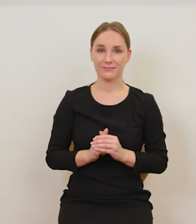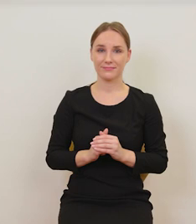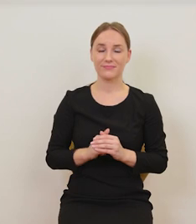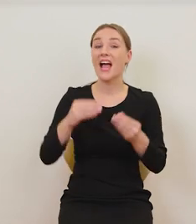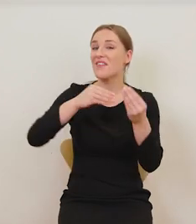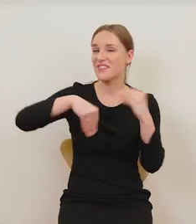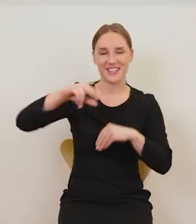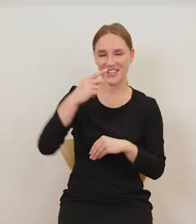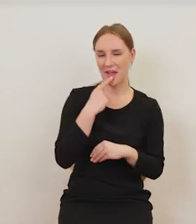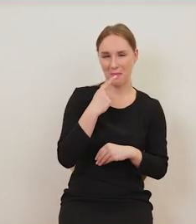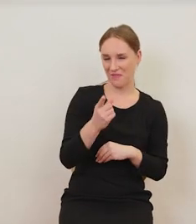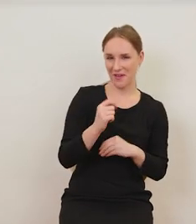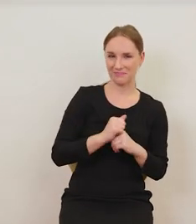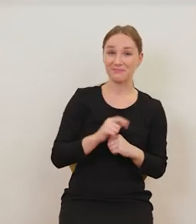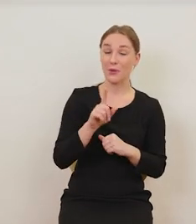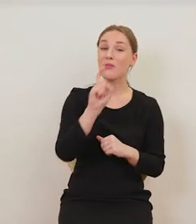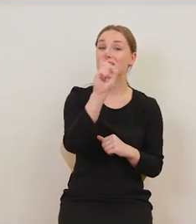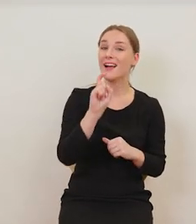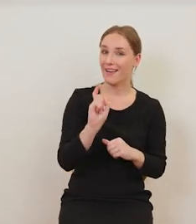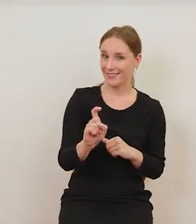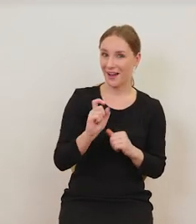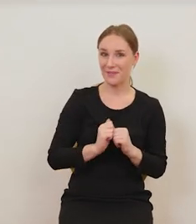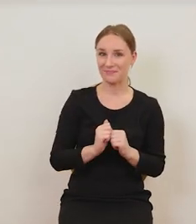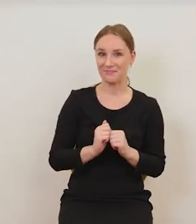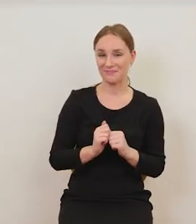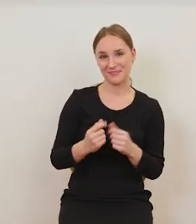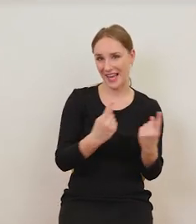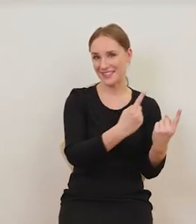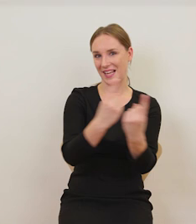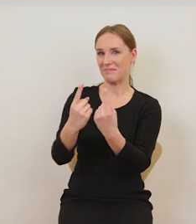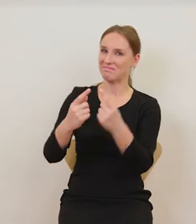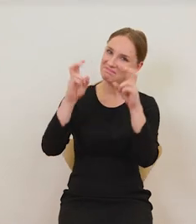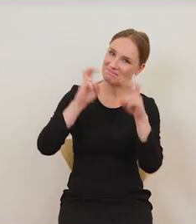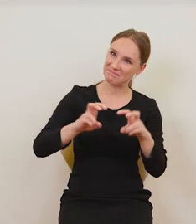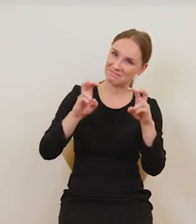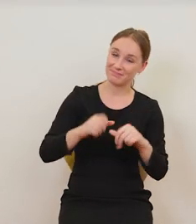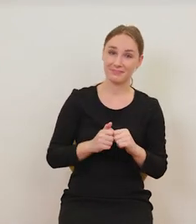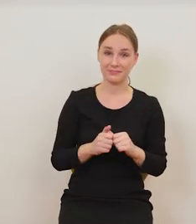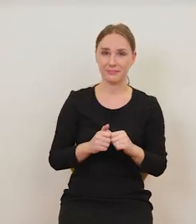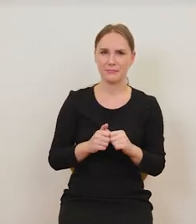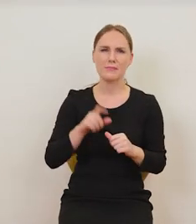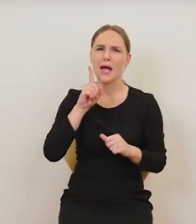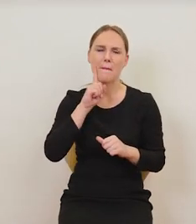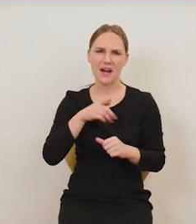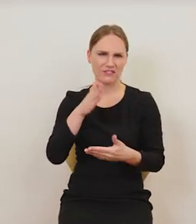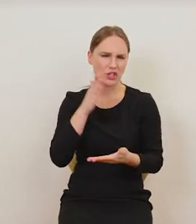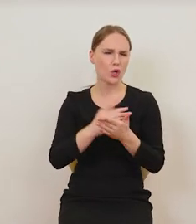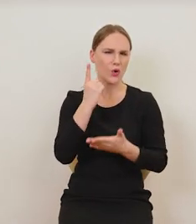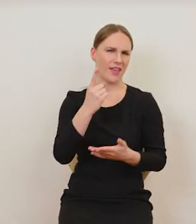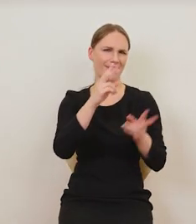Więcej Państwu nie powiem. To jest zagadka do rozwiązania. Czy to jest oczywiście jedyna